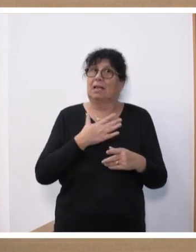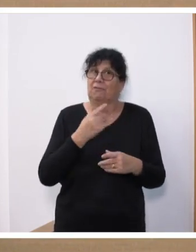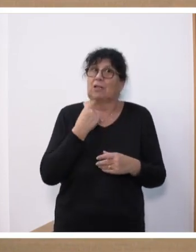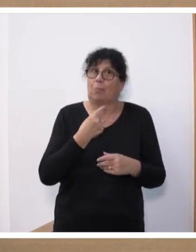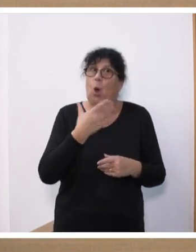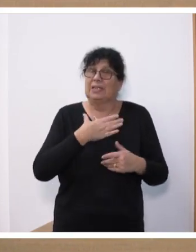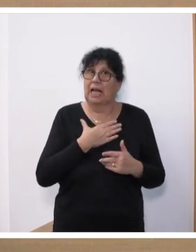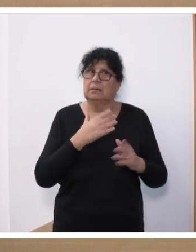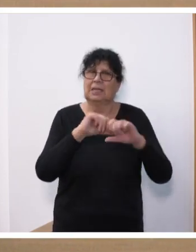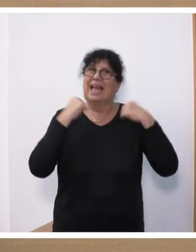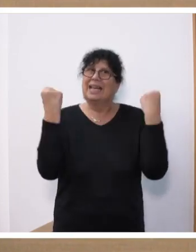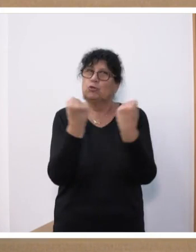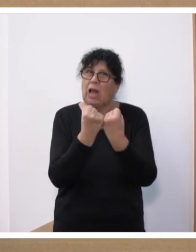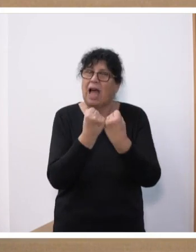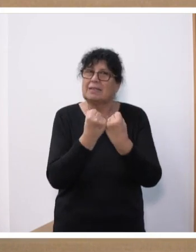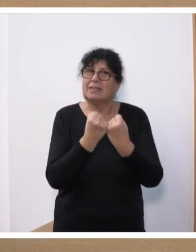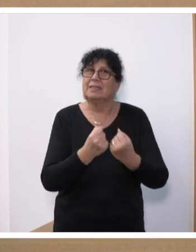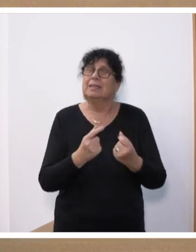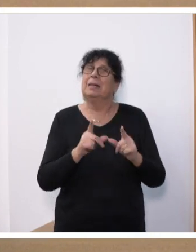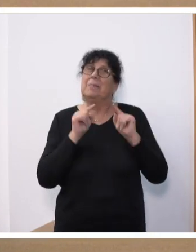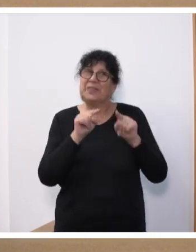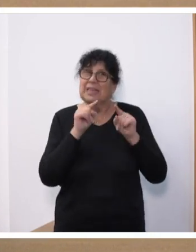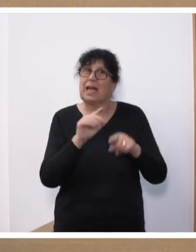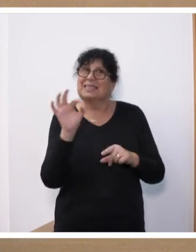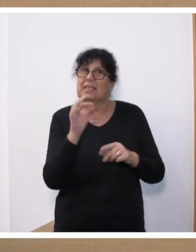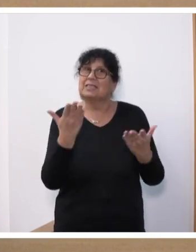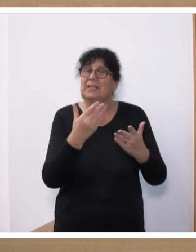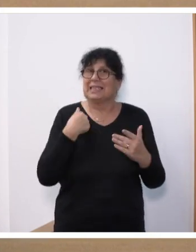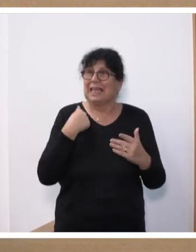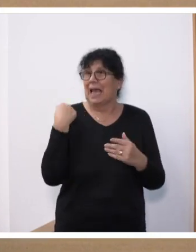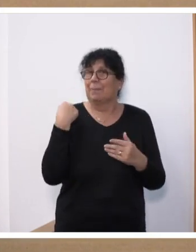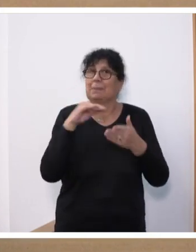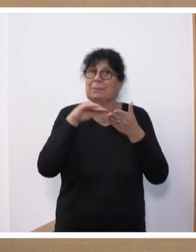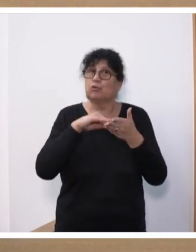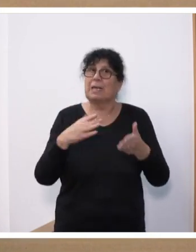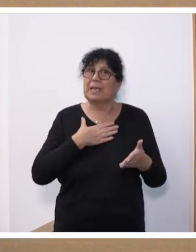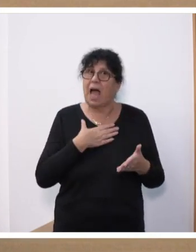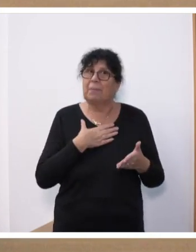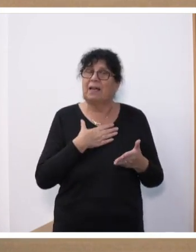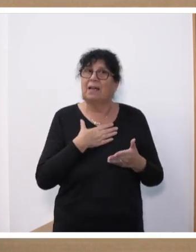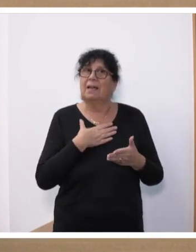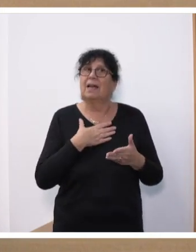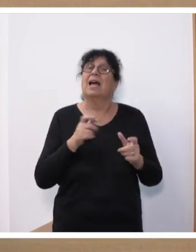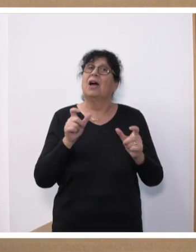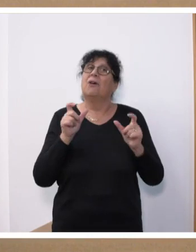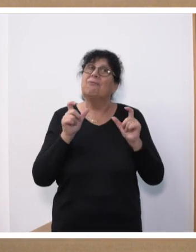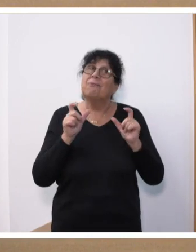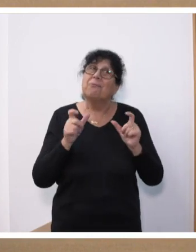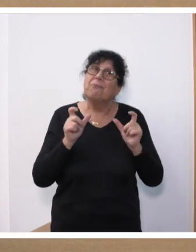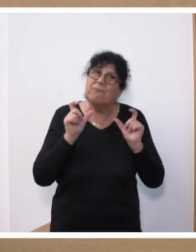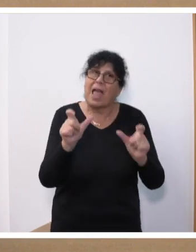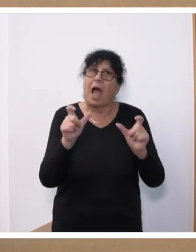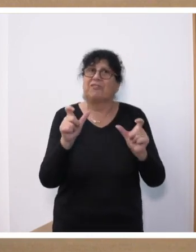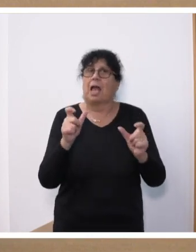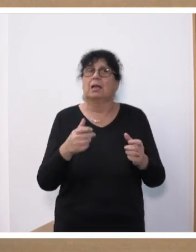den Staat, dessen Staatsräson das ist, was ich gerade beschrieben habe, wehrhafter zu machen, gegen